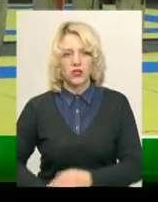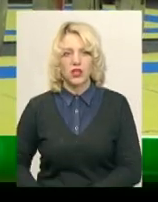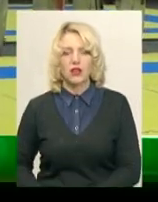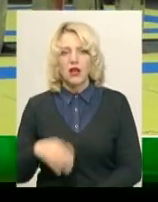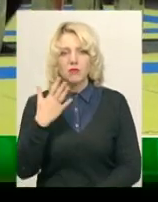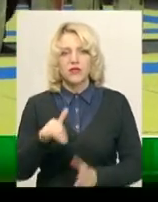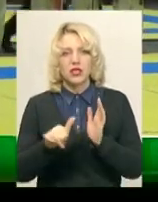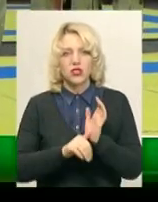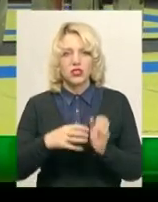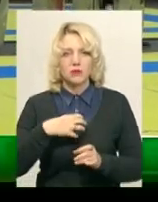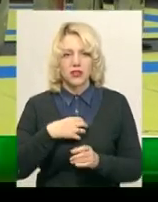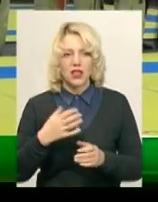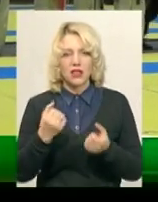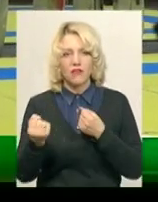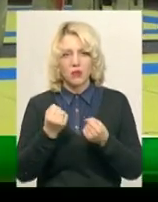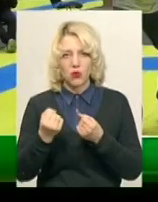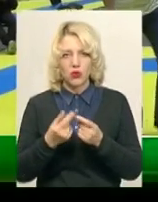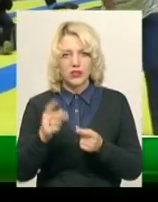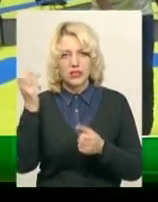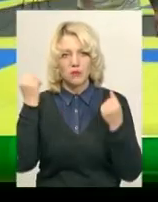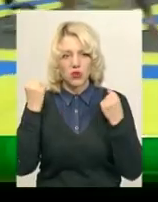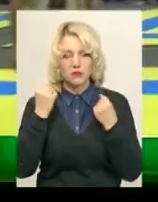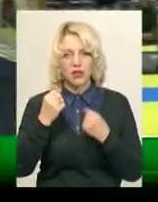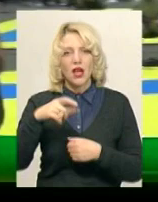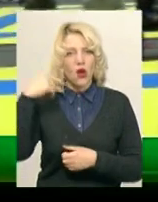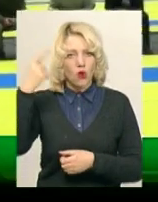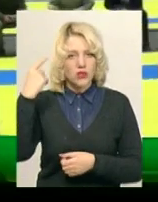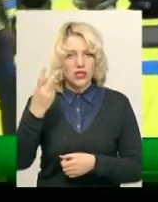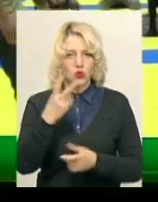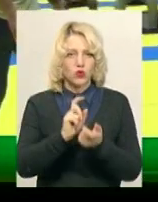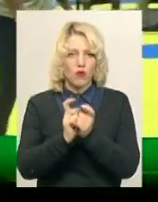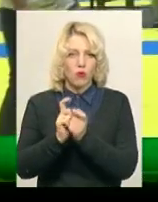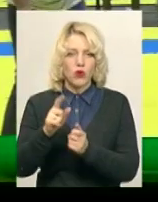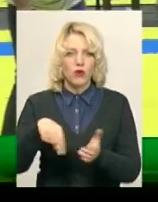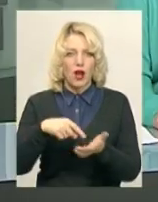медалей вибороли хмельницькі спортсмени на чемпіонаті світу з козацького двобою у Харкові.